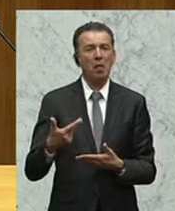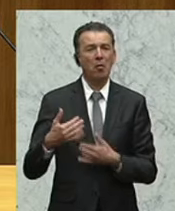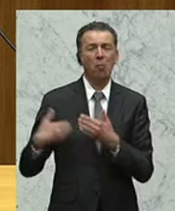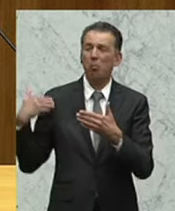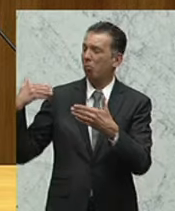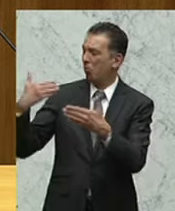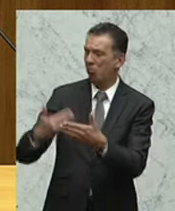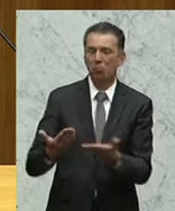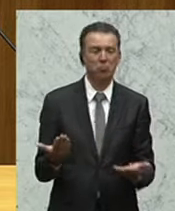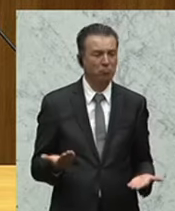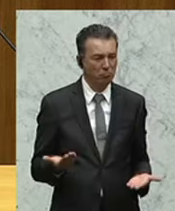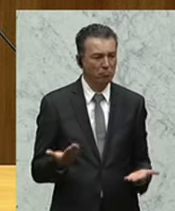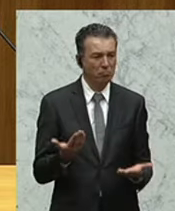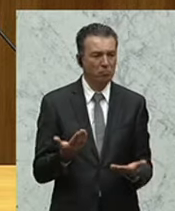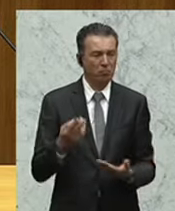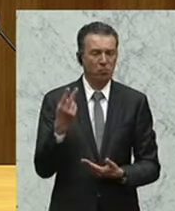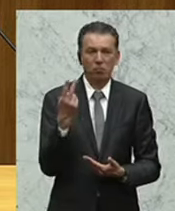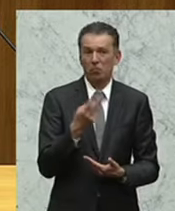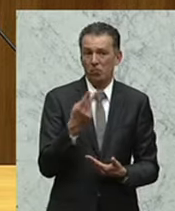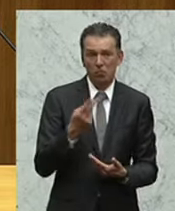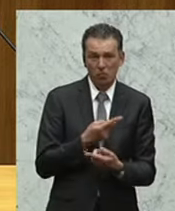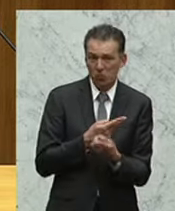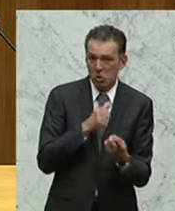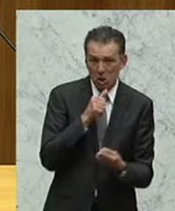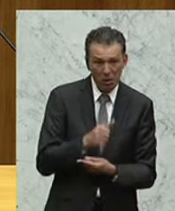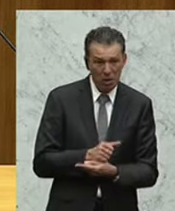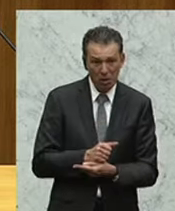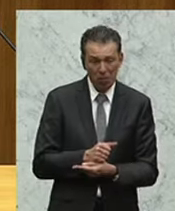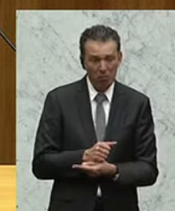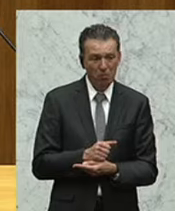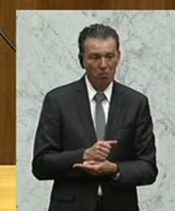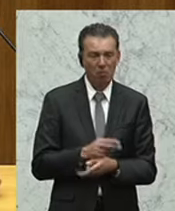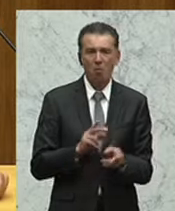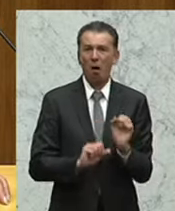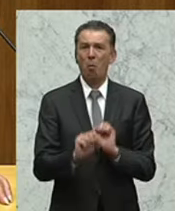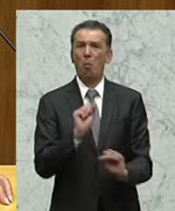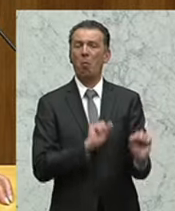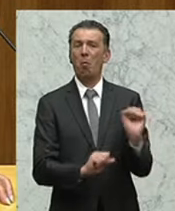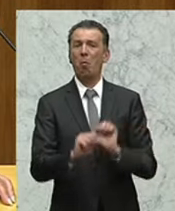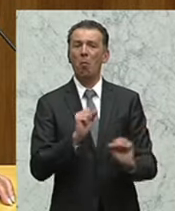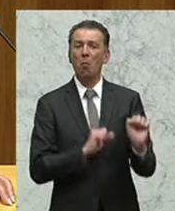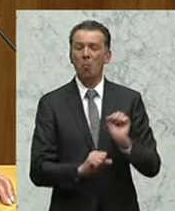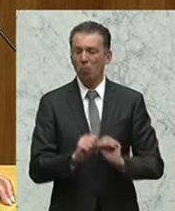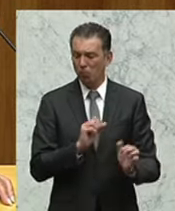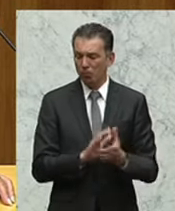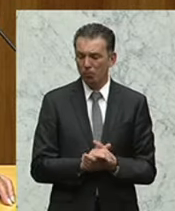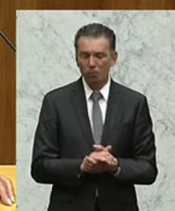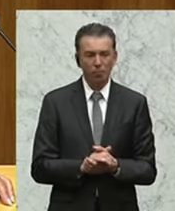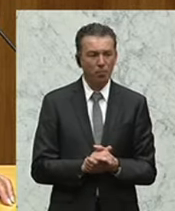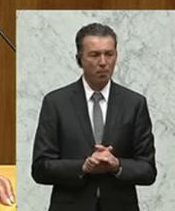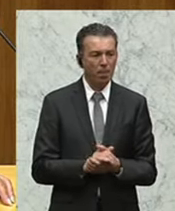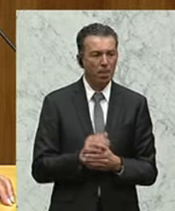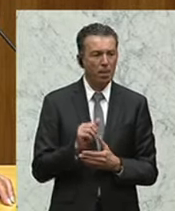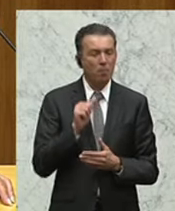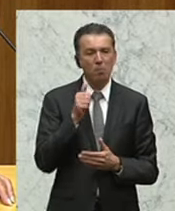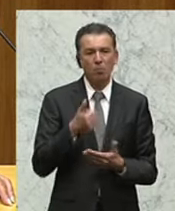Jahren. Und da verstehe ich jetzt von Ihrer Seite nicht, warum ich mich dagegen wehre, dass jetzt morgen,